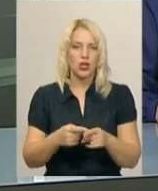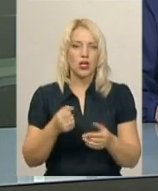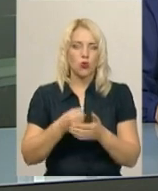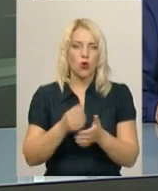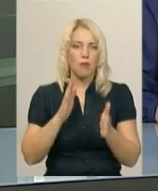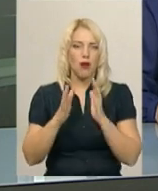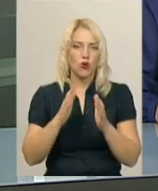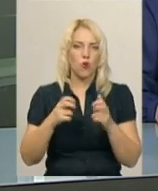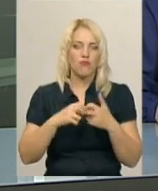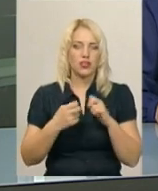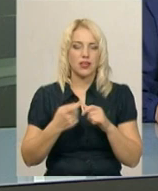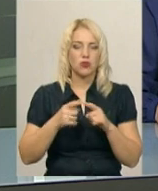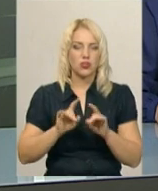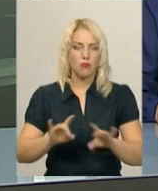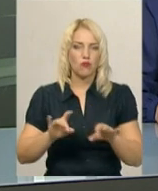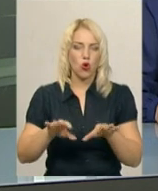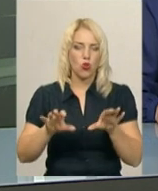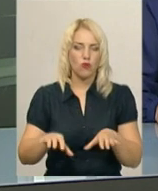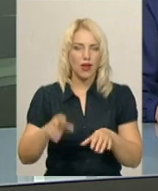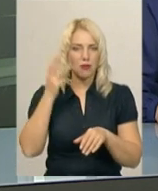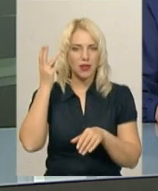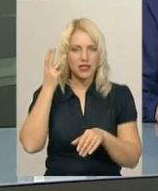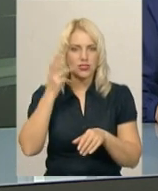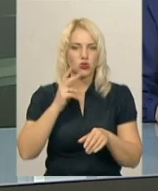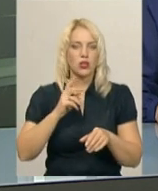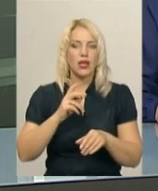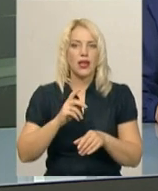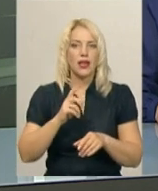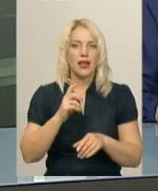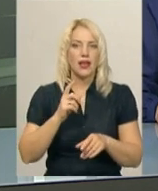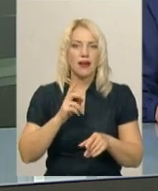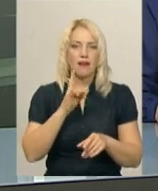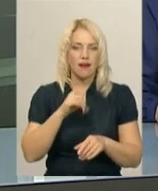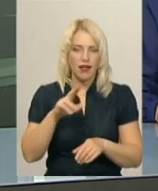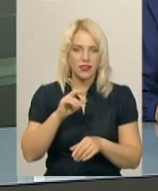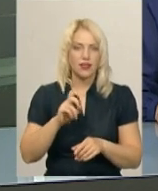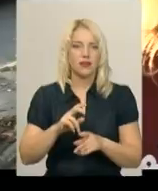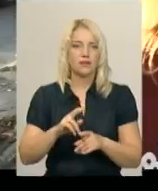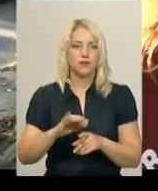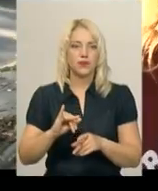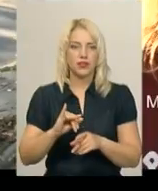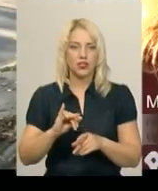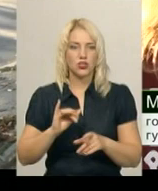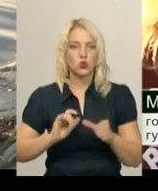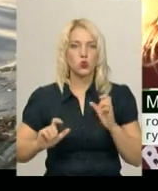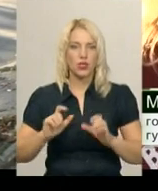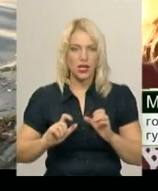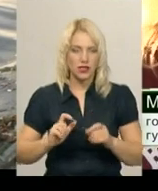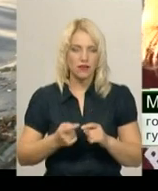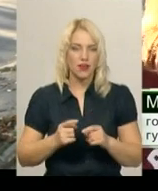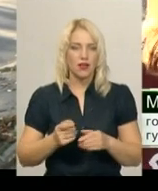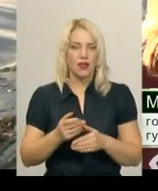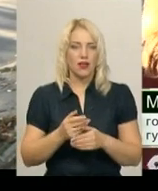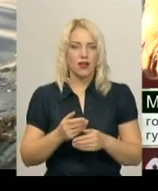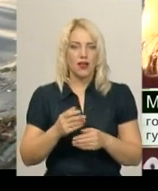Про це повідомила голова студентської ради Хмельницької гуманітарно-педагогічної академії Мария Нашкороба. «Студентство, ми рушійна